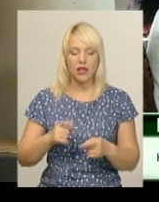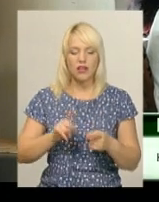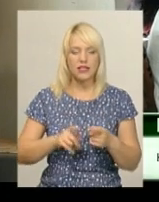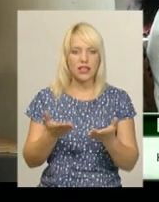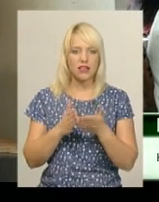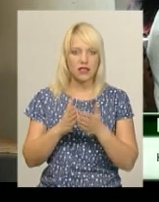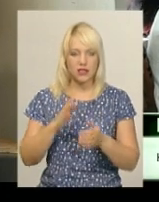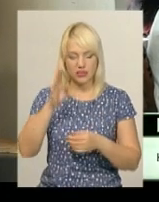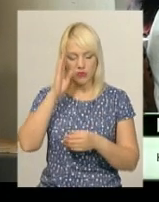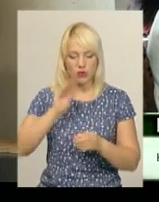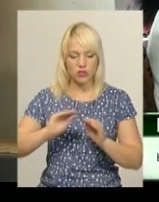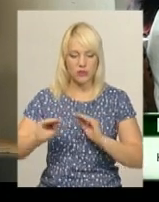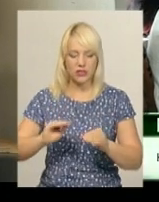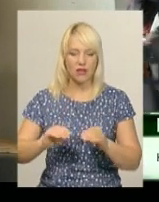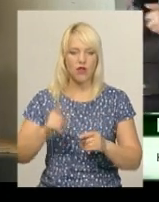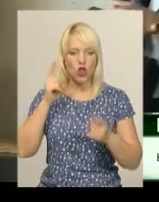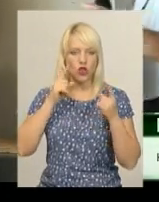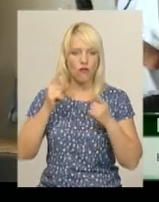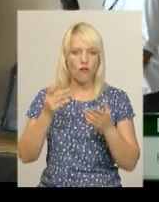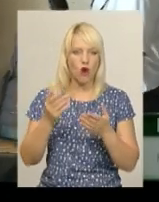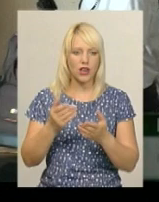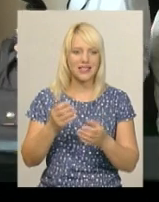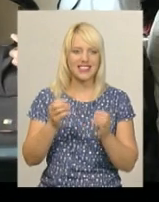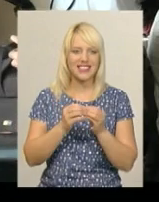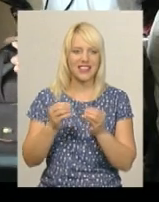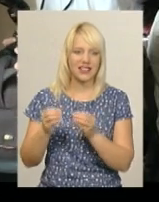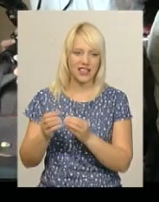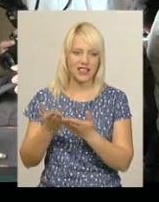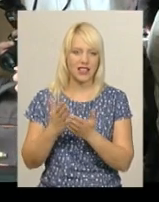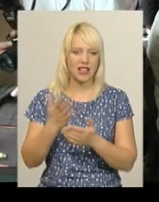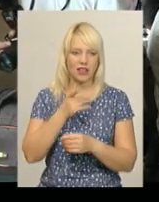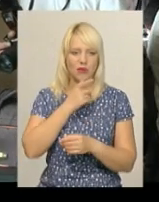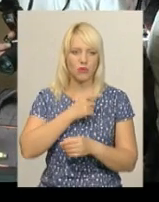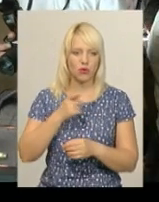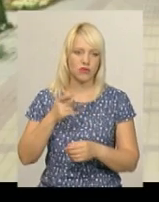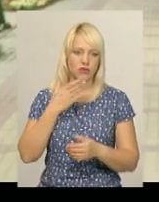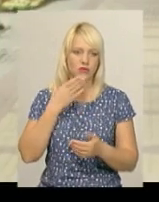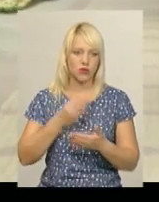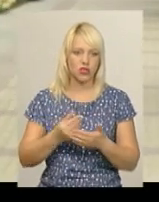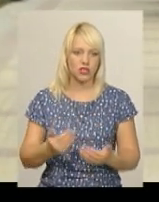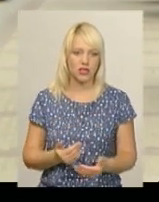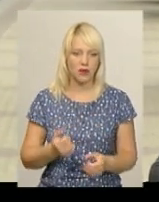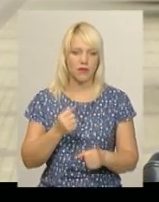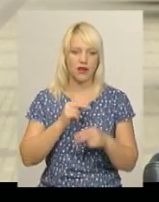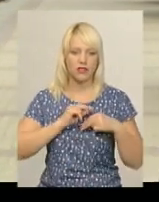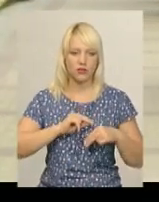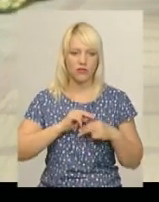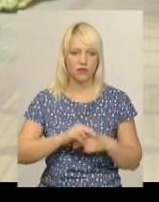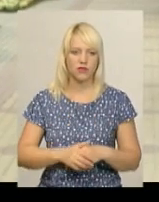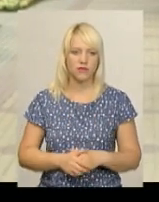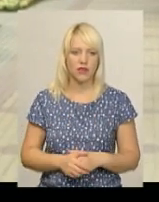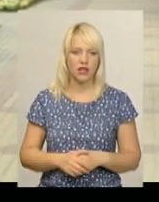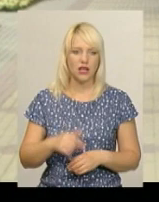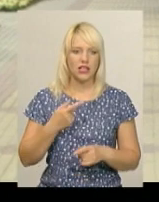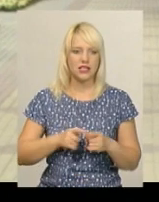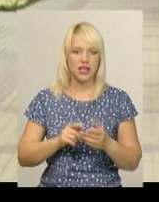умістив твори з 10 книг, над якими він працював упродовж свого творчого шляху. Ось ця книга писалася 40 років.